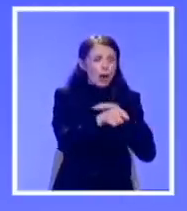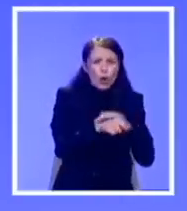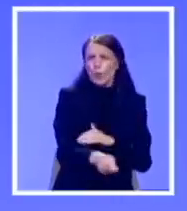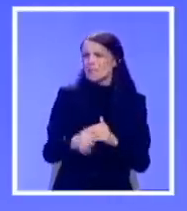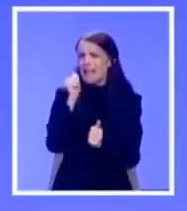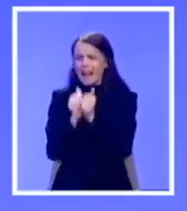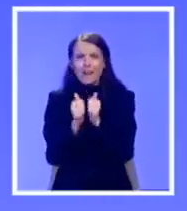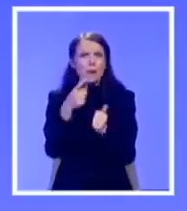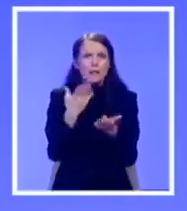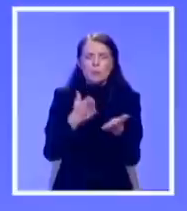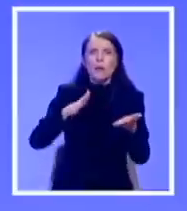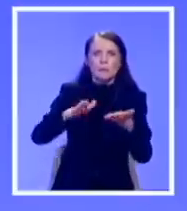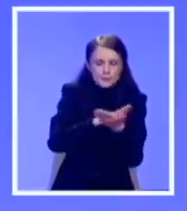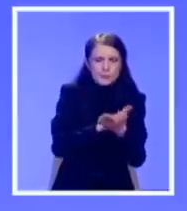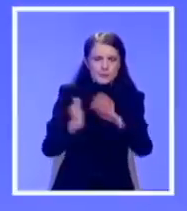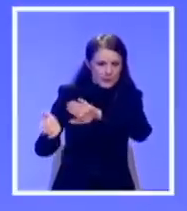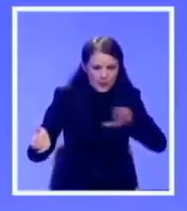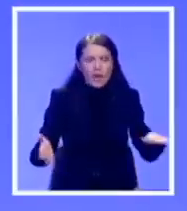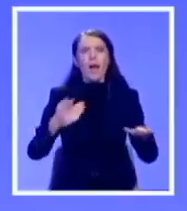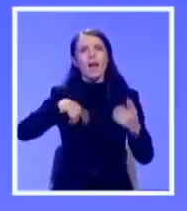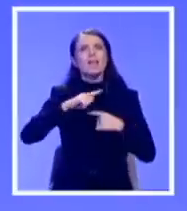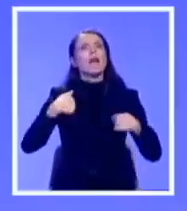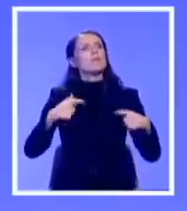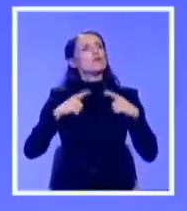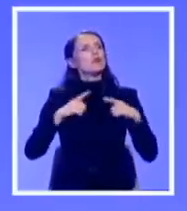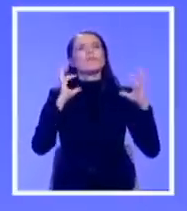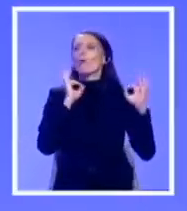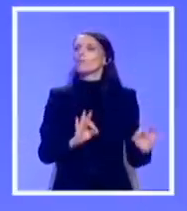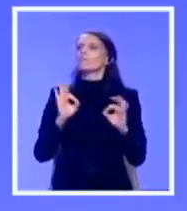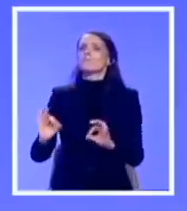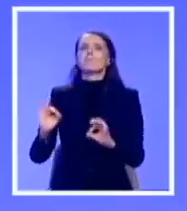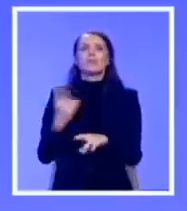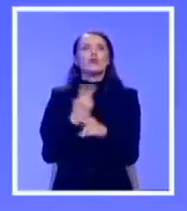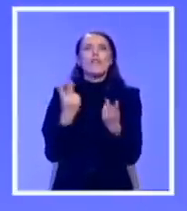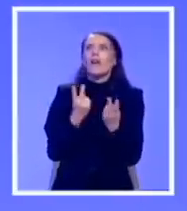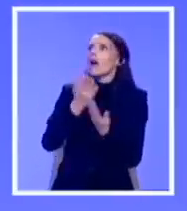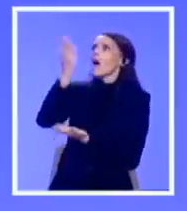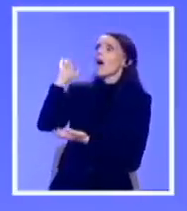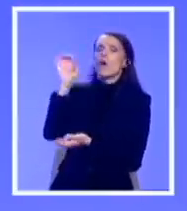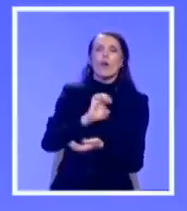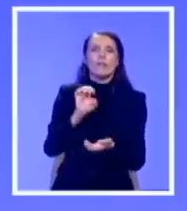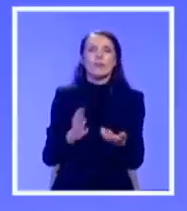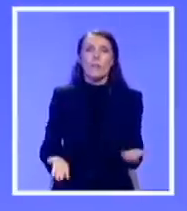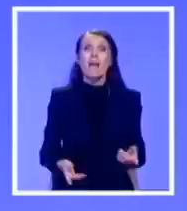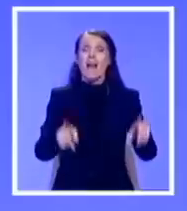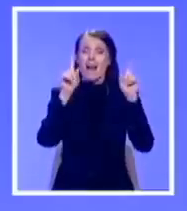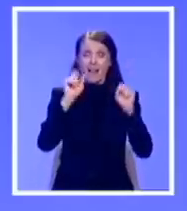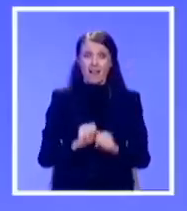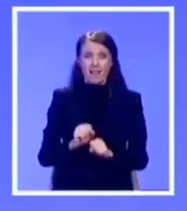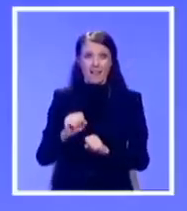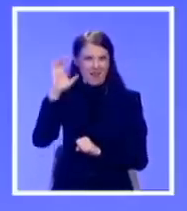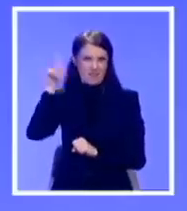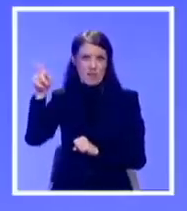koruptivnog stanja i omoguće nam da živimo u pristojnoj zemlji poput bilo koje druge zemlje u Evropi. Ali režim